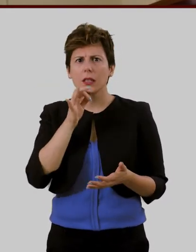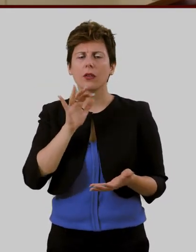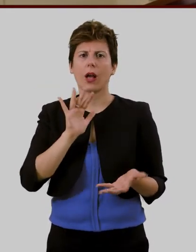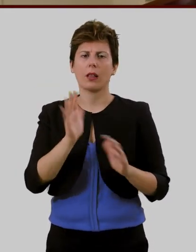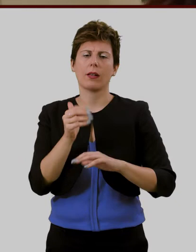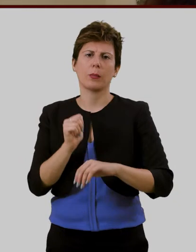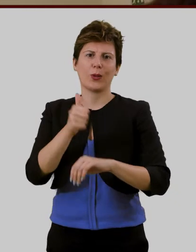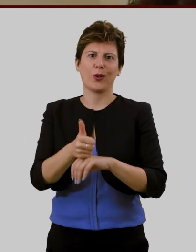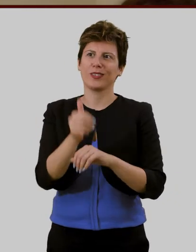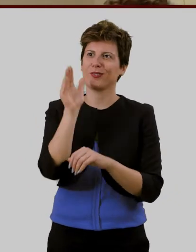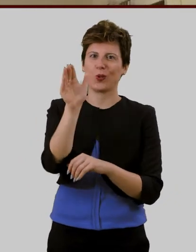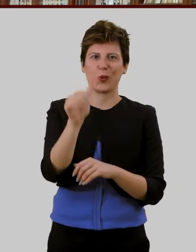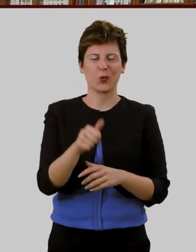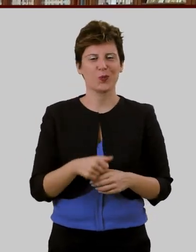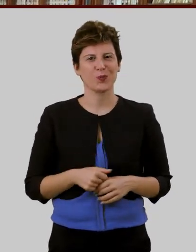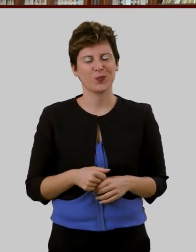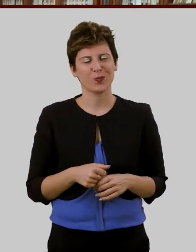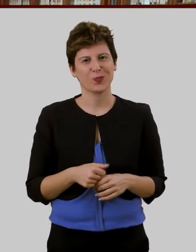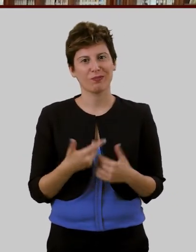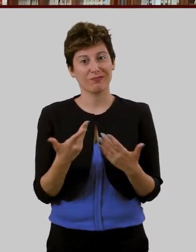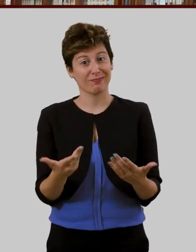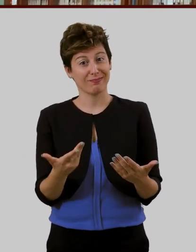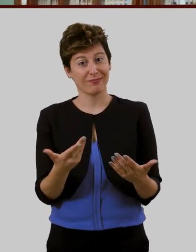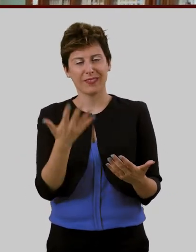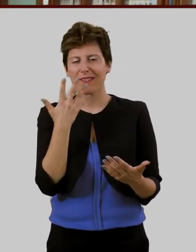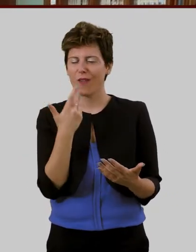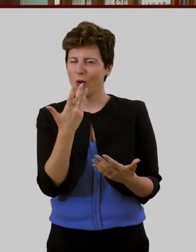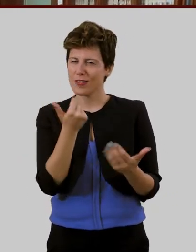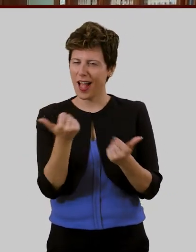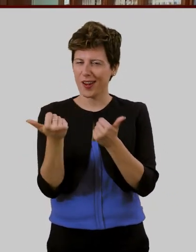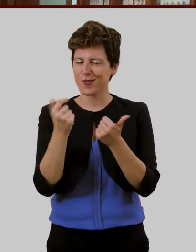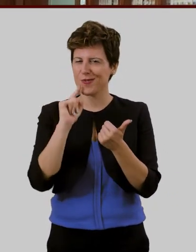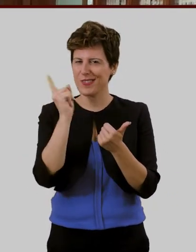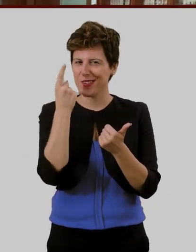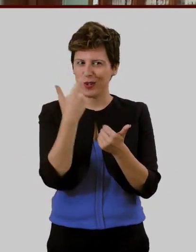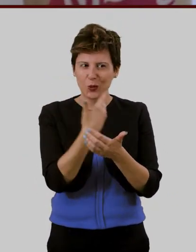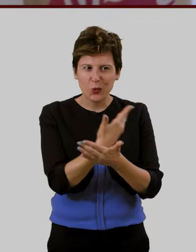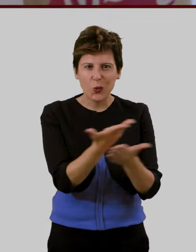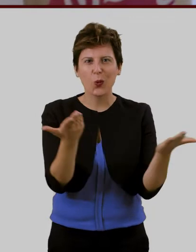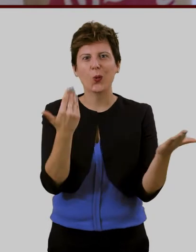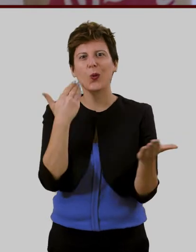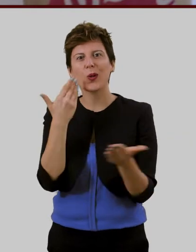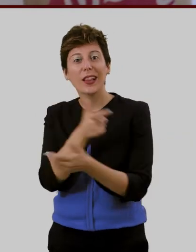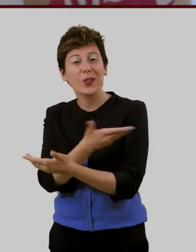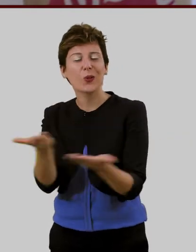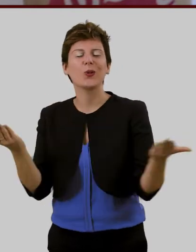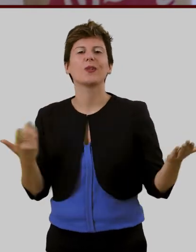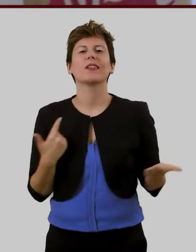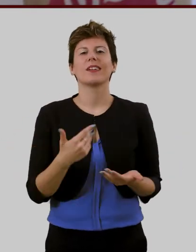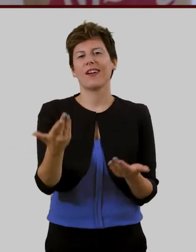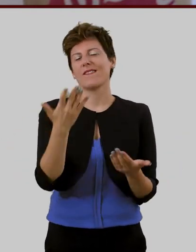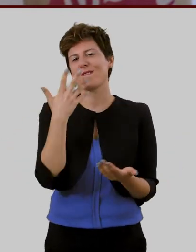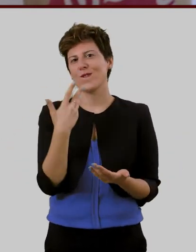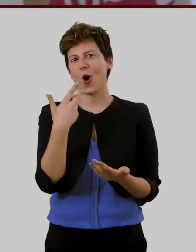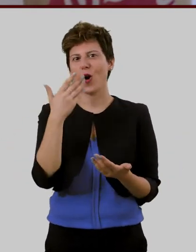Ne rivolgere quindi i miei migliori saluti a tutte e a tutti voi auspico di potervi incontrare presto tra i viali del nostro